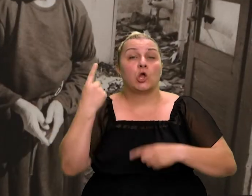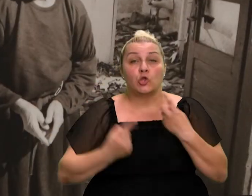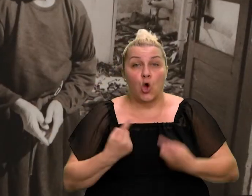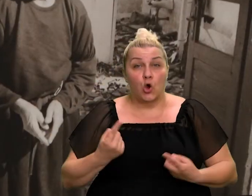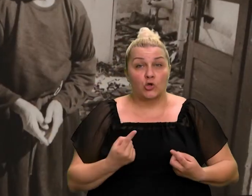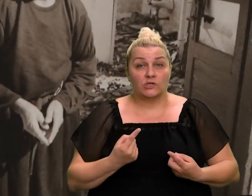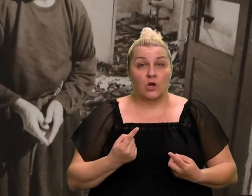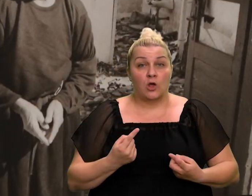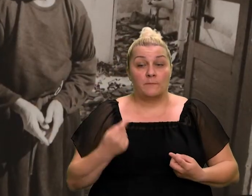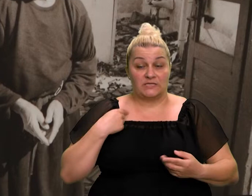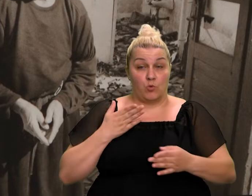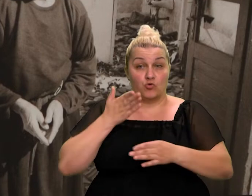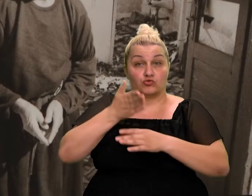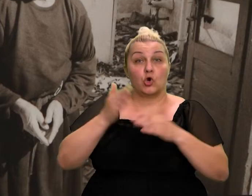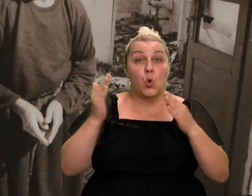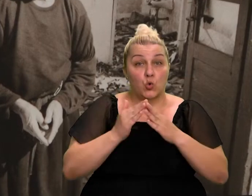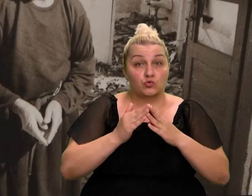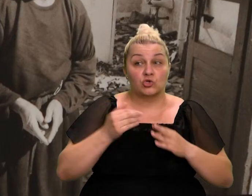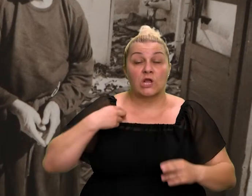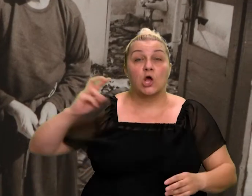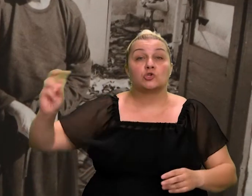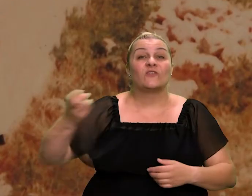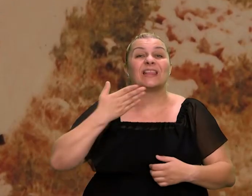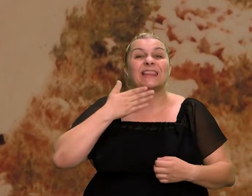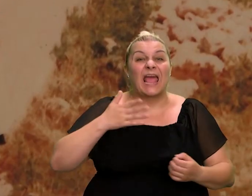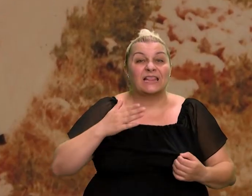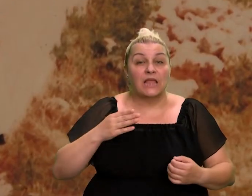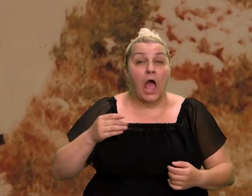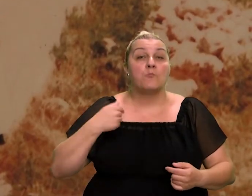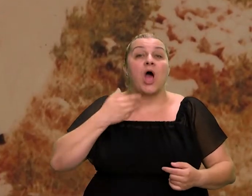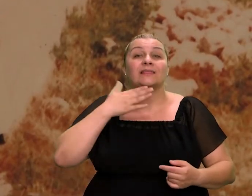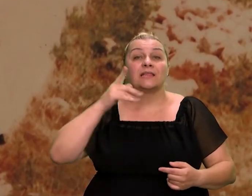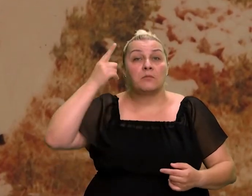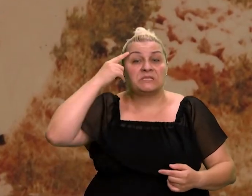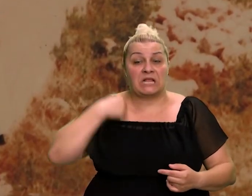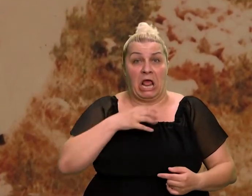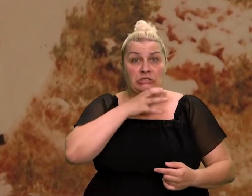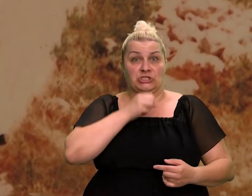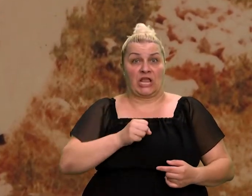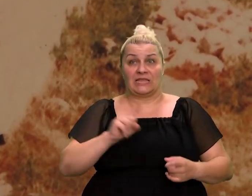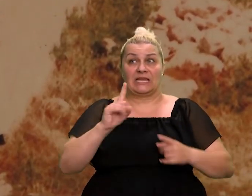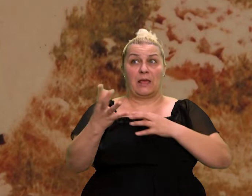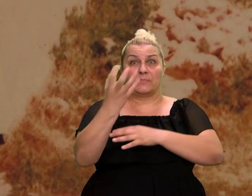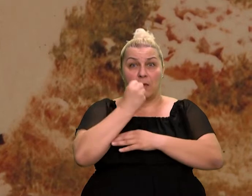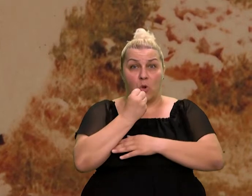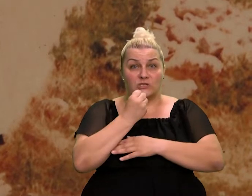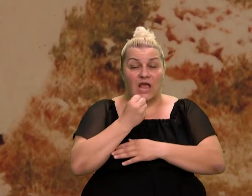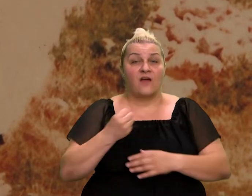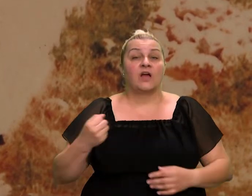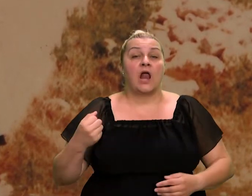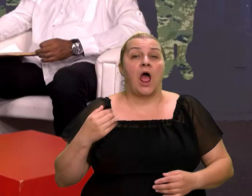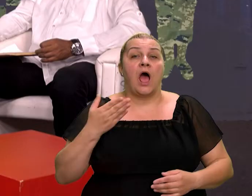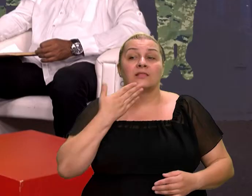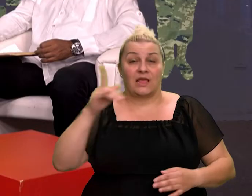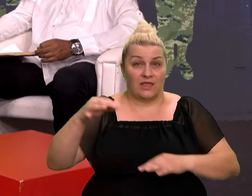dogodilo da smo ušli u kuću i ovoj teti zove, ona misle da je četnik, ono, bili smo maskirani, nije nas odmah poznala, tetak je